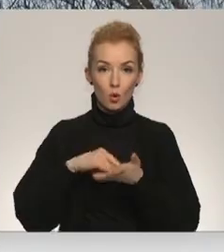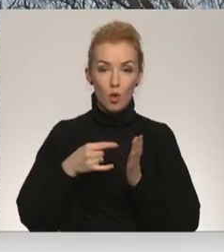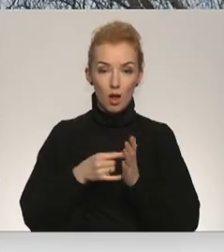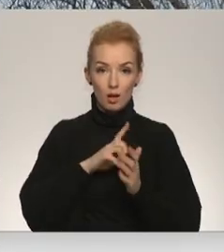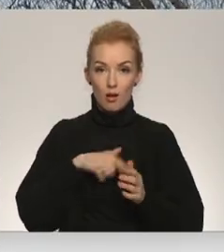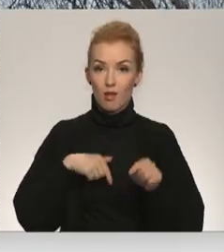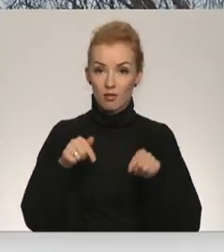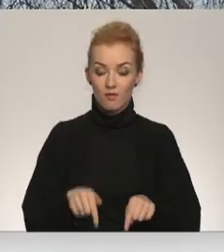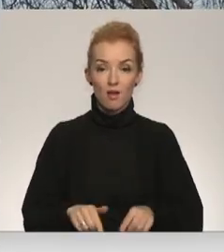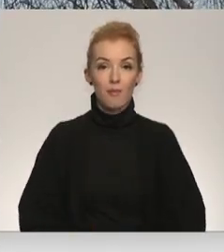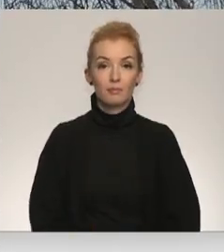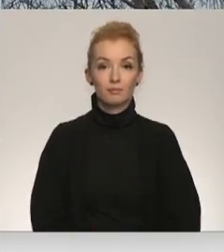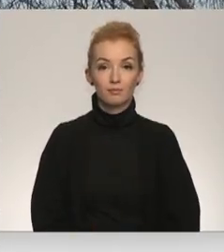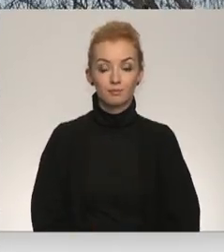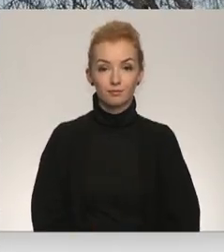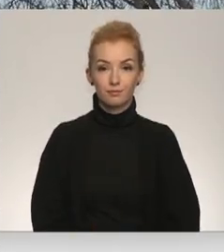Latvijā.